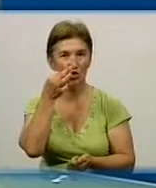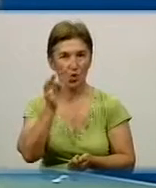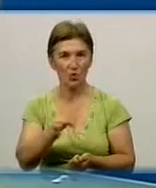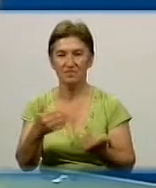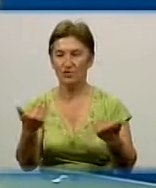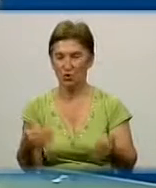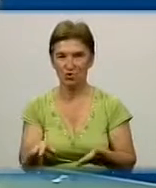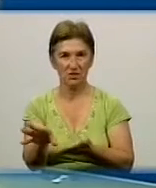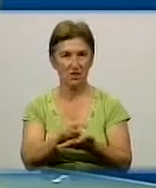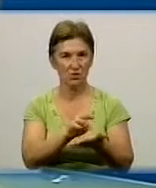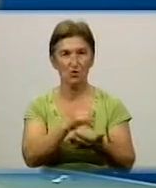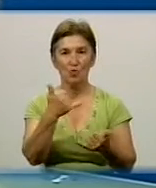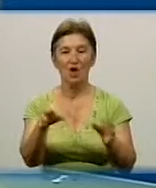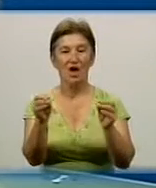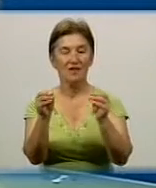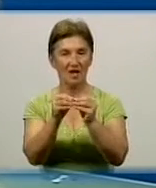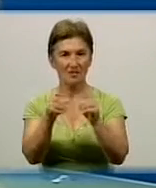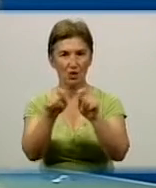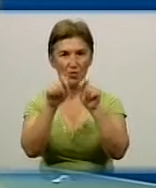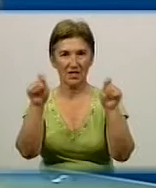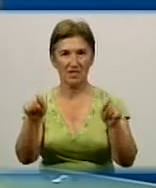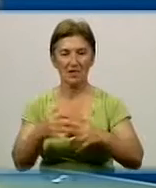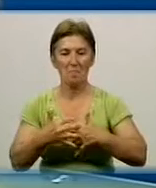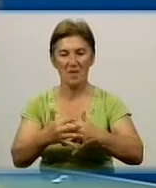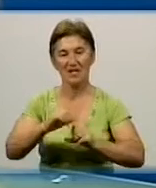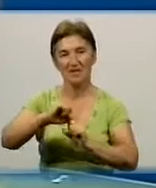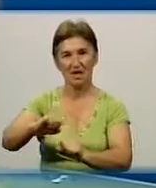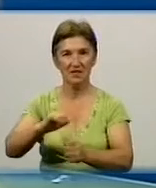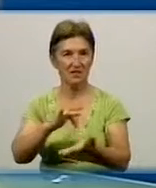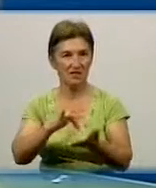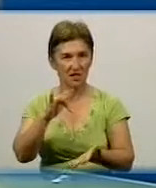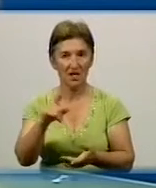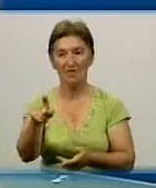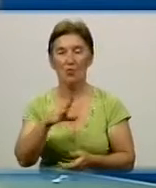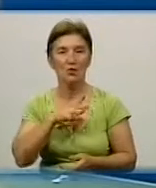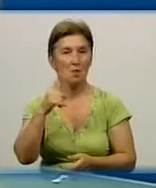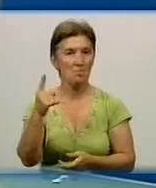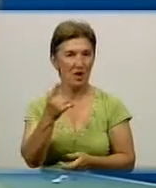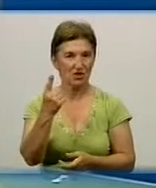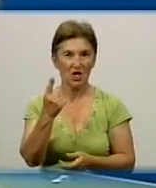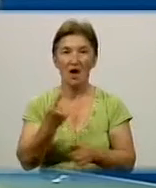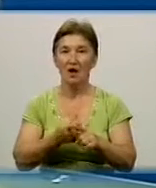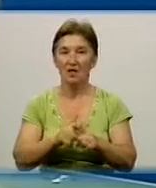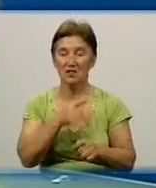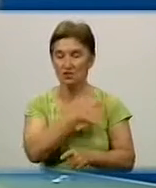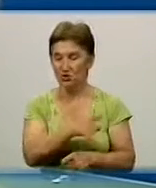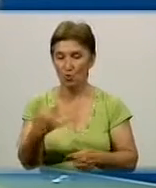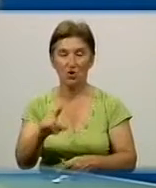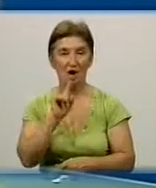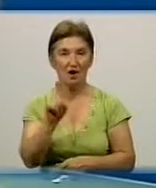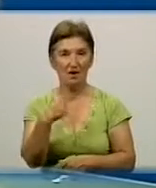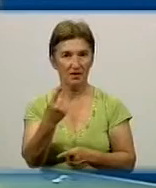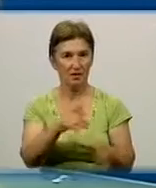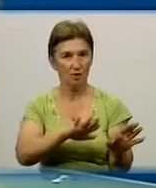10 перинатальних центрів відкрите в Україні, а ви були перші. Але за цей час, це більше ніж рік пройшло вже